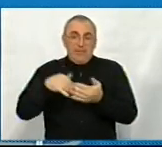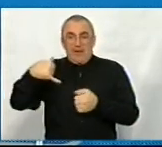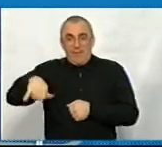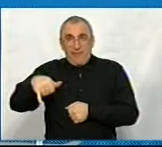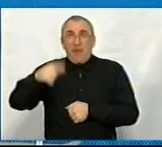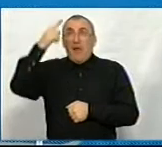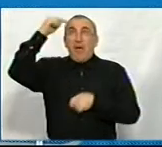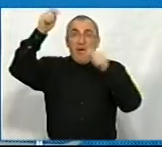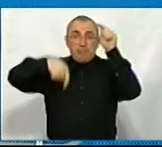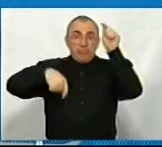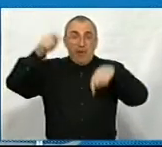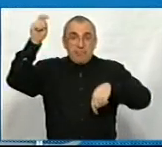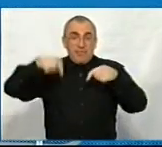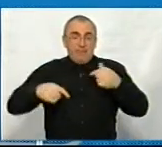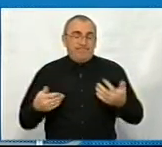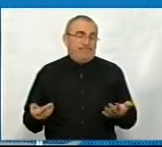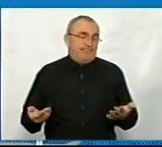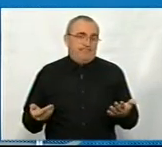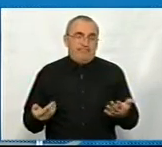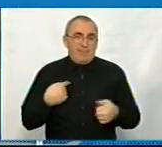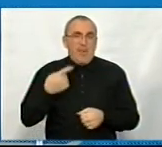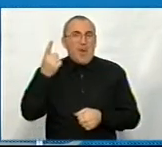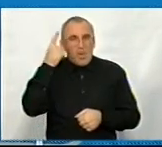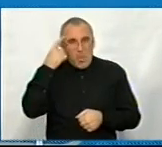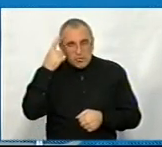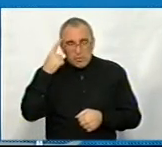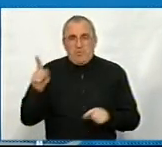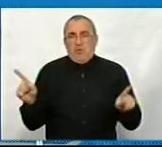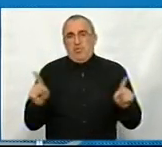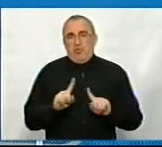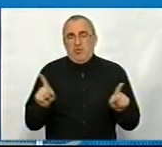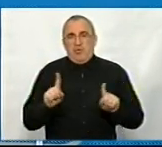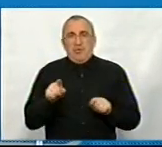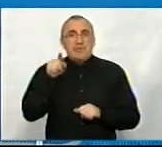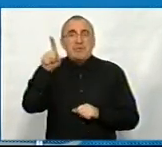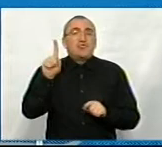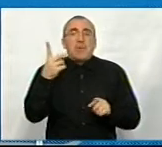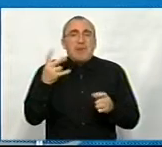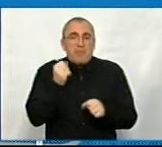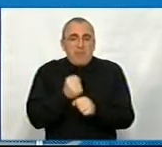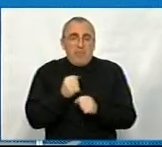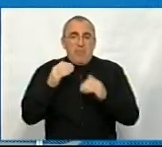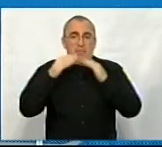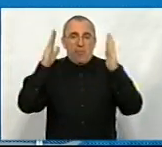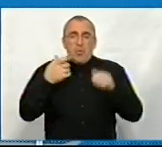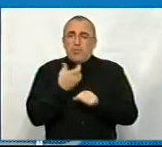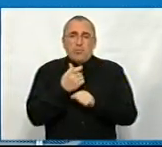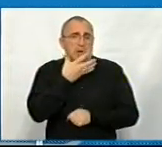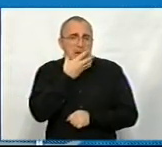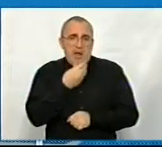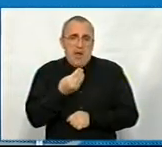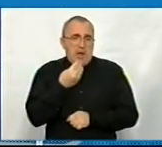і капе з потолка, і я розумію, що щось з ним потрібно робити. Будівля дуже гарна,